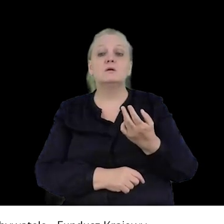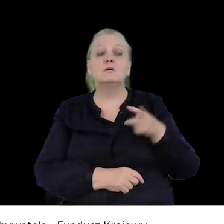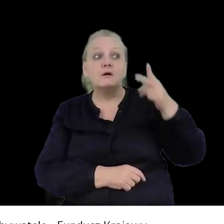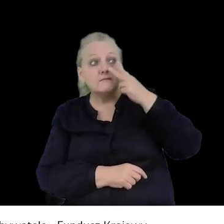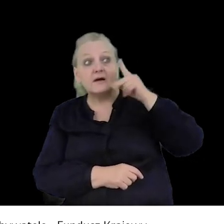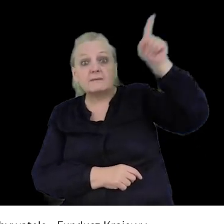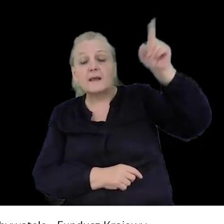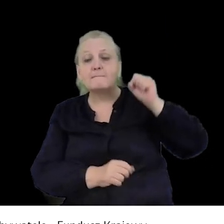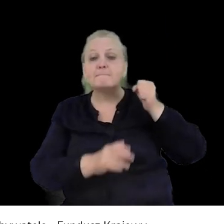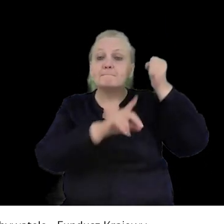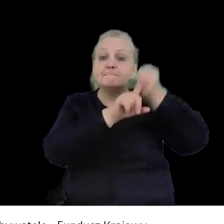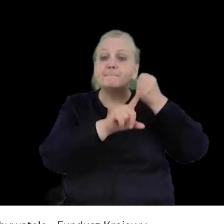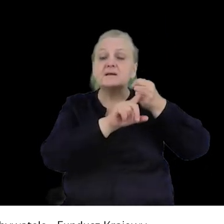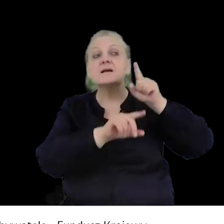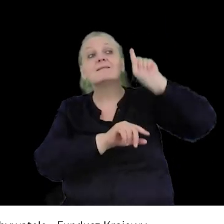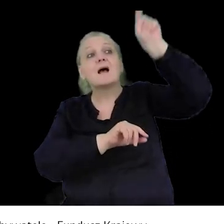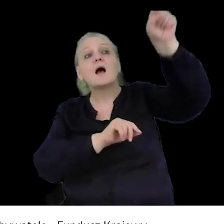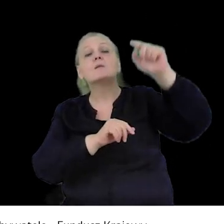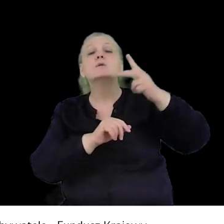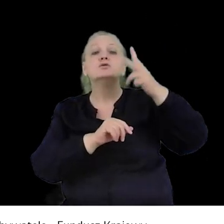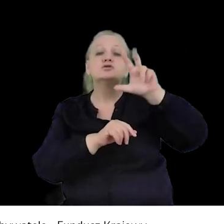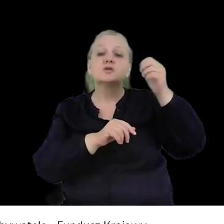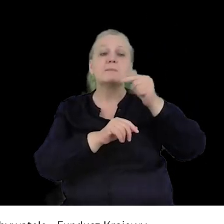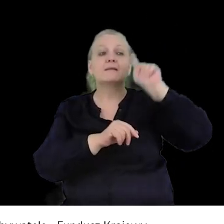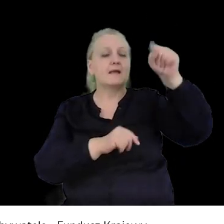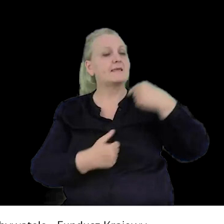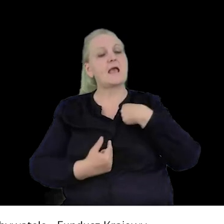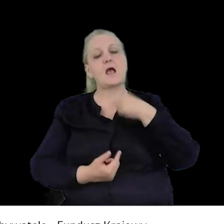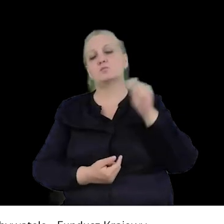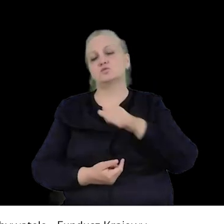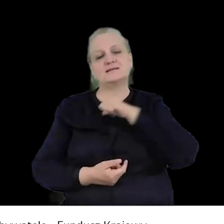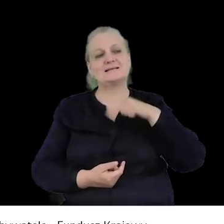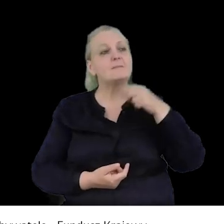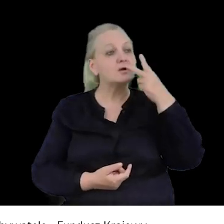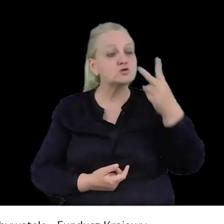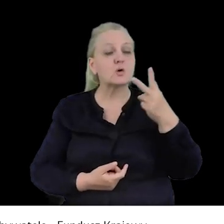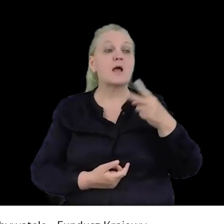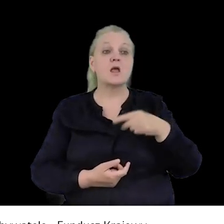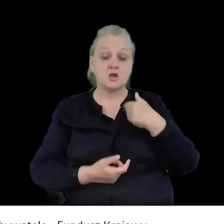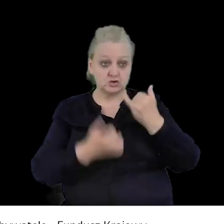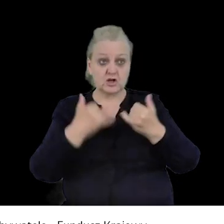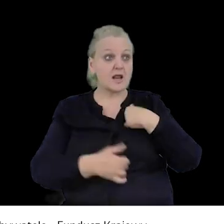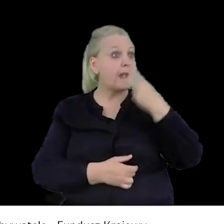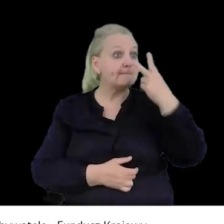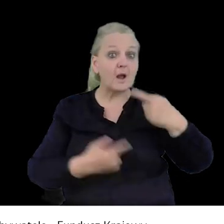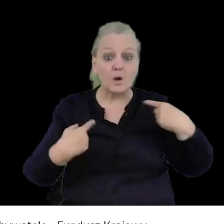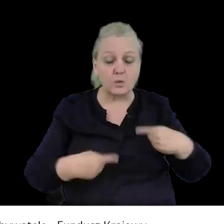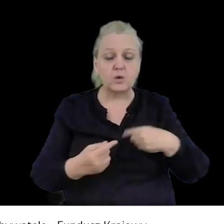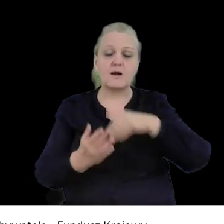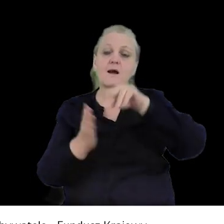biją trzy samych rów dalej, to jeżeli ja sama tego nie zobaczę, to nie zapiszę tego w raporcie. Znaczy nie w tym,